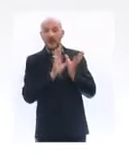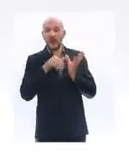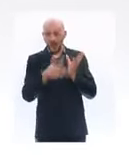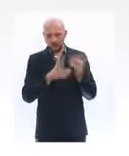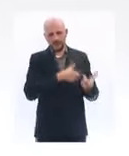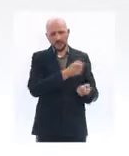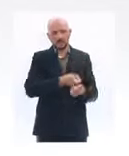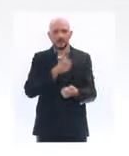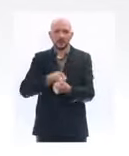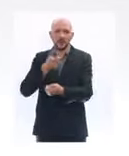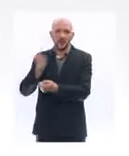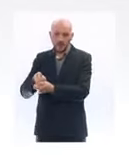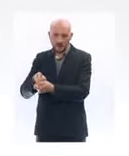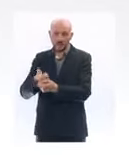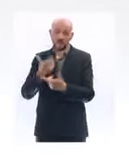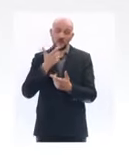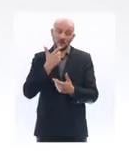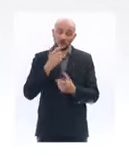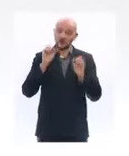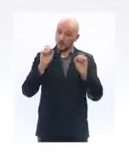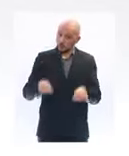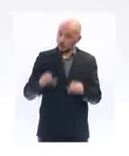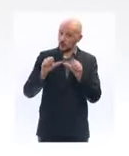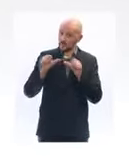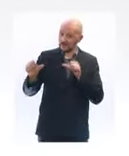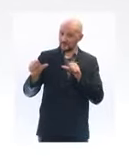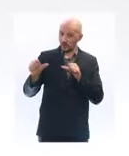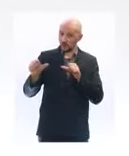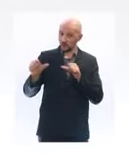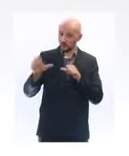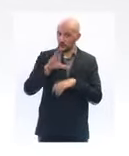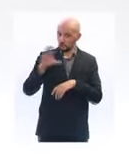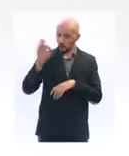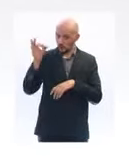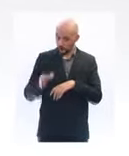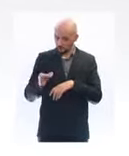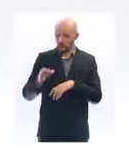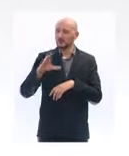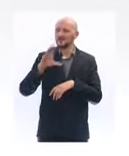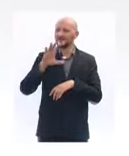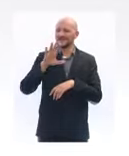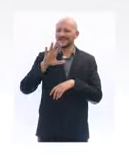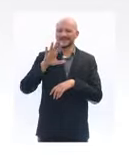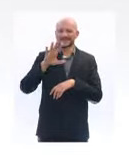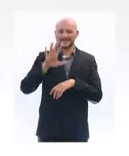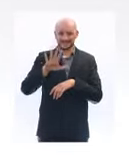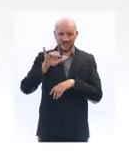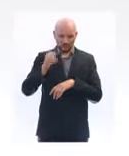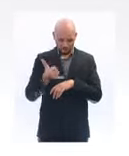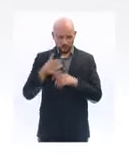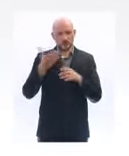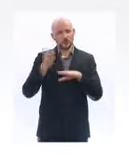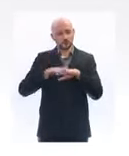être en télétravail cinq jours sur cinq. Ce qui est... Moi, j'ai des retours. Effectivement, ce n'est pas la position de base des partenaires sociaux.